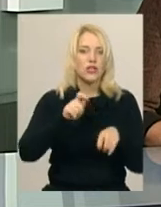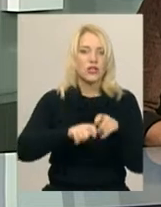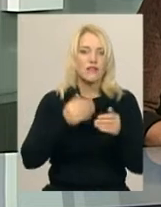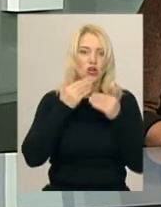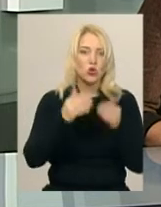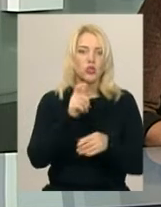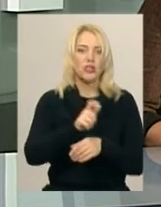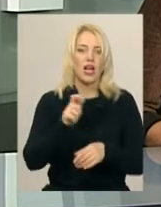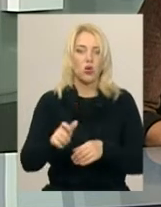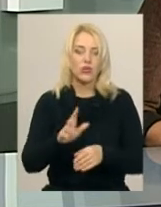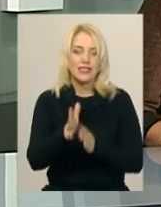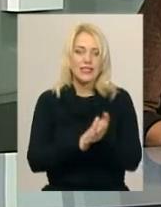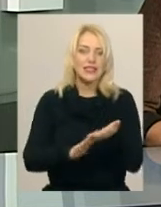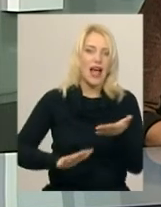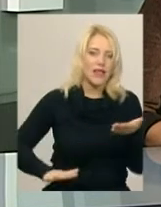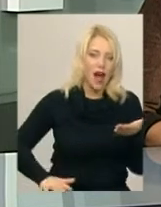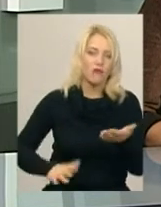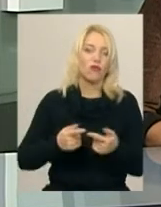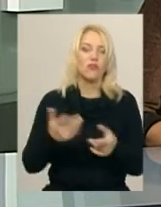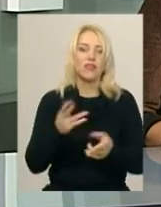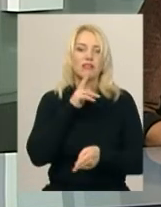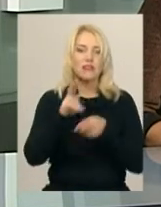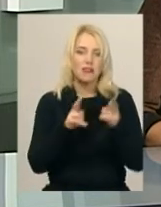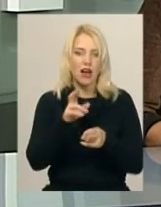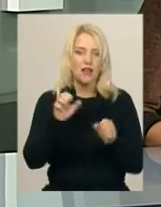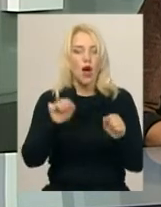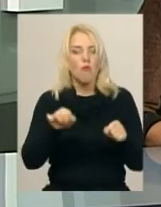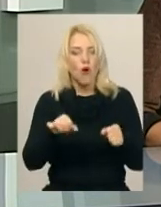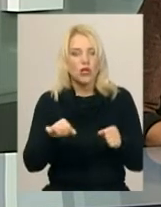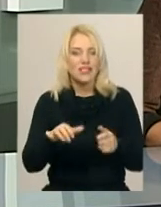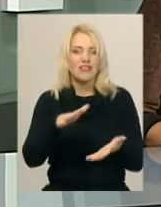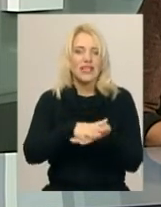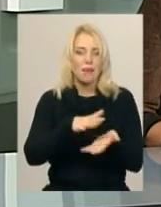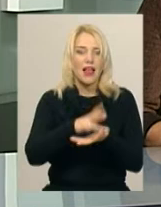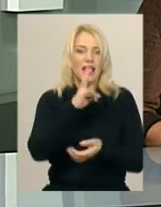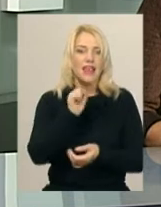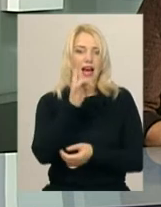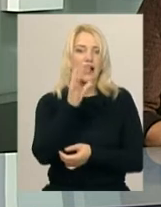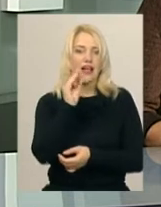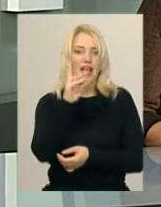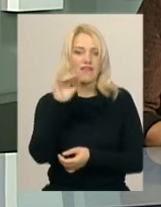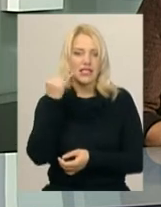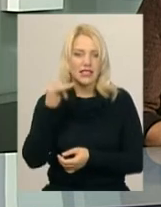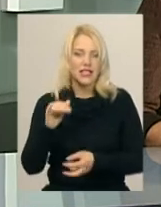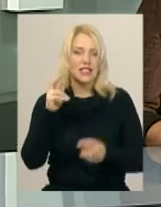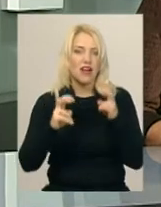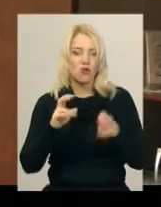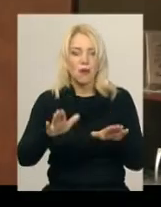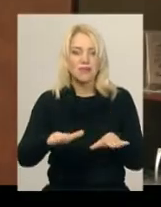місцеві мешканці із заявою, у котрі скаржилися на можливе забруднення Наркевичським цукровим заводом місцевого ставка.